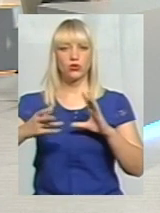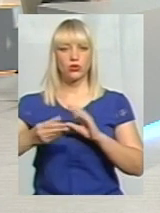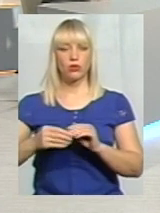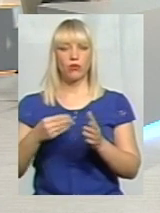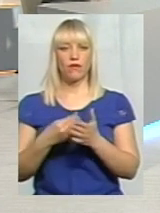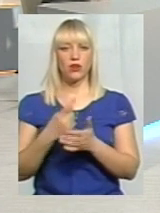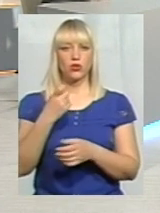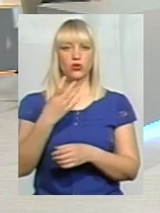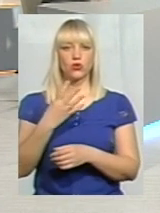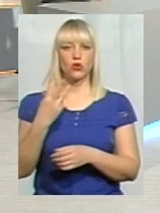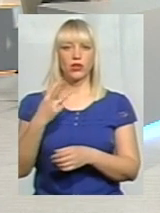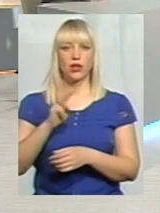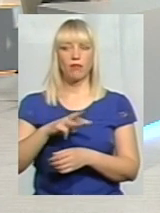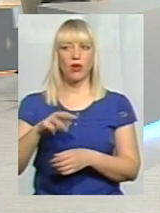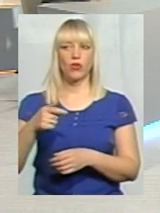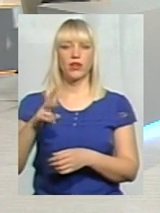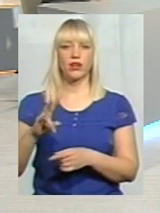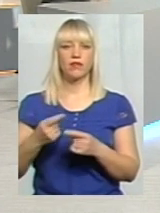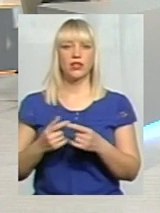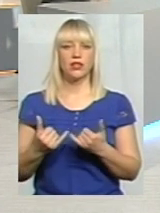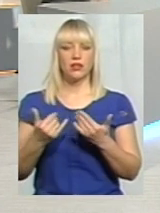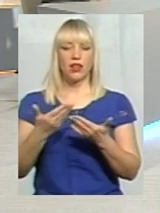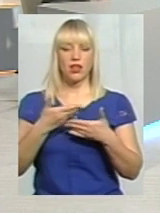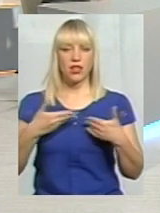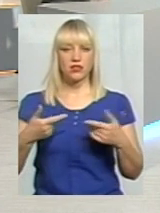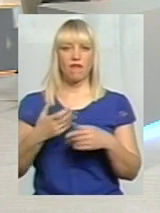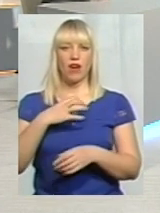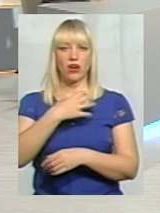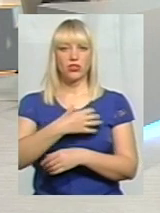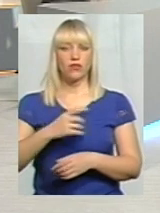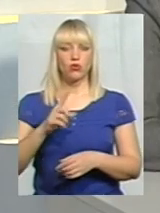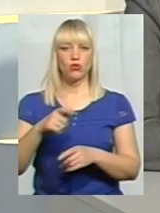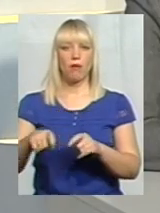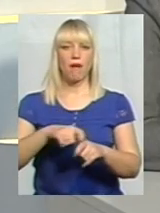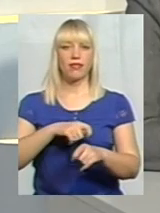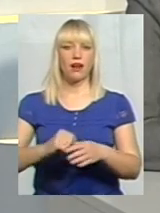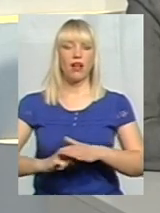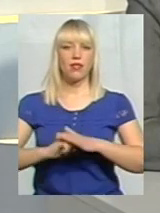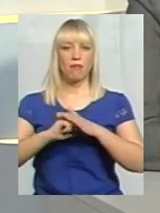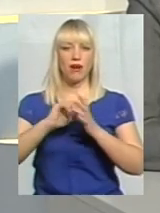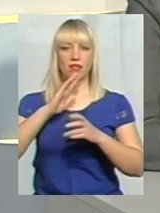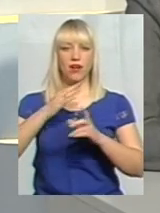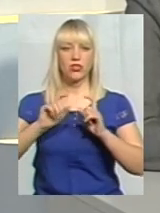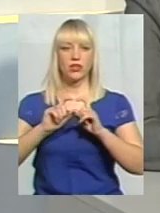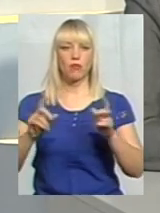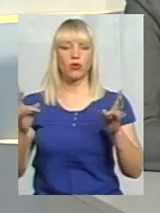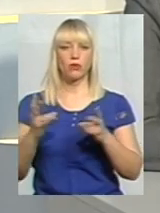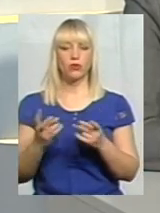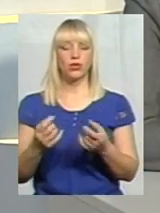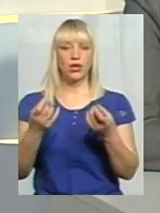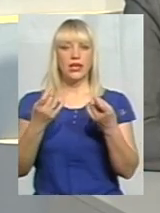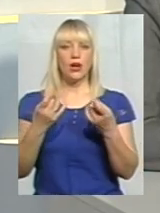мільйона гривень. Це також досить для нас важливо, тому що матеріальна база наших закладів потребує звичайного оновлення.